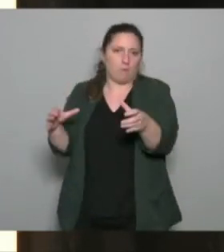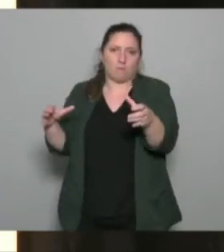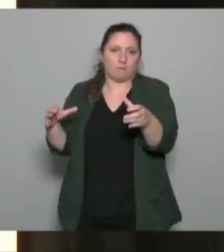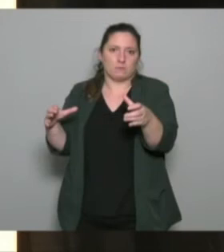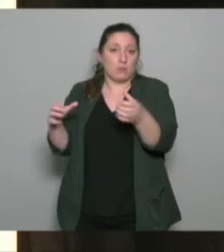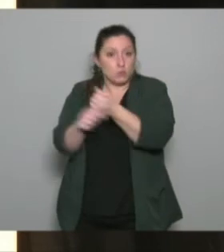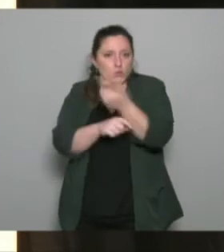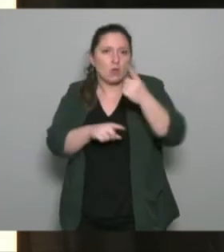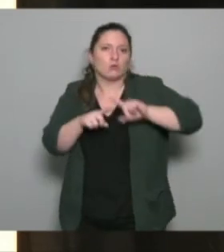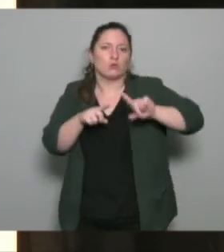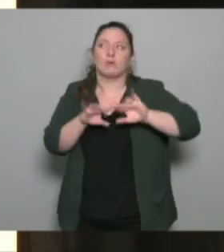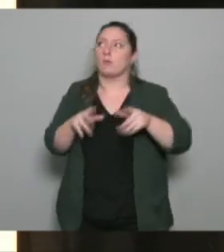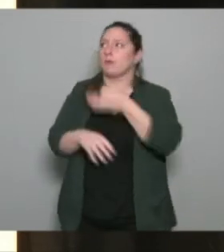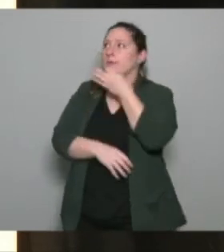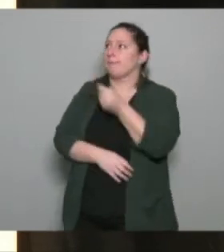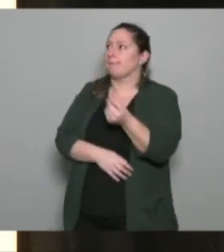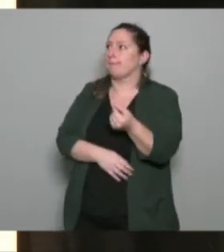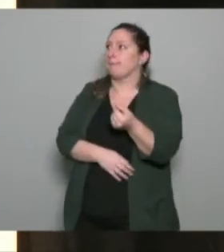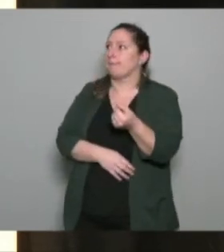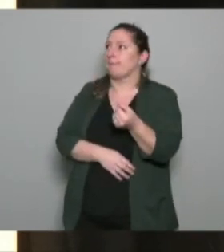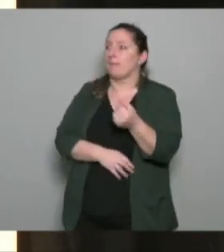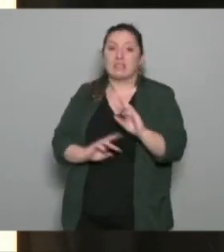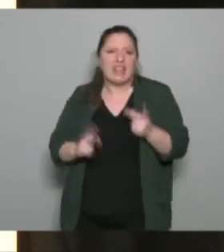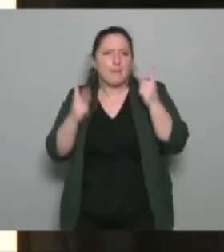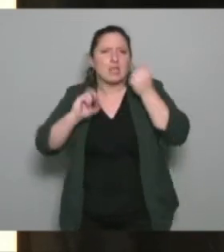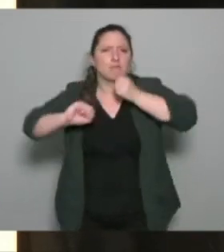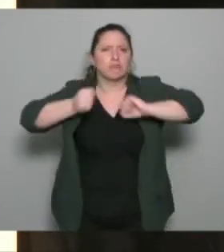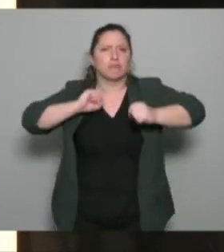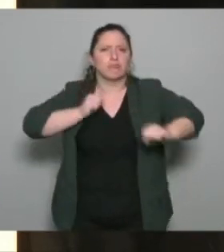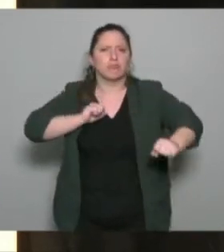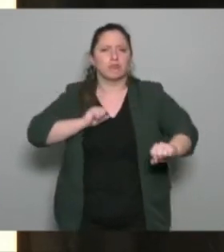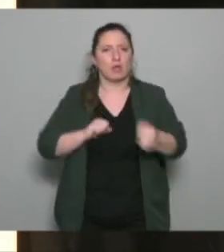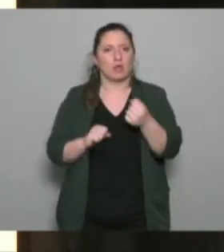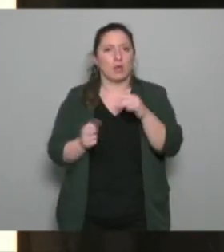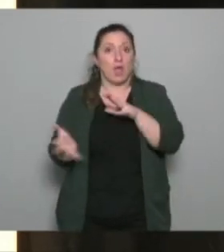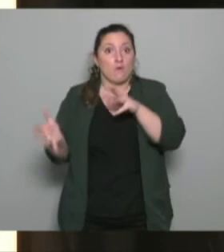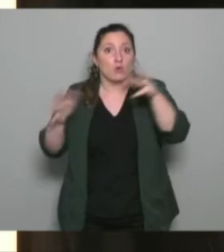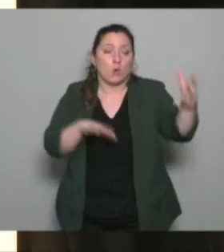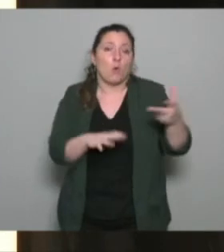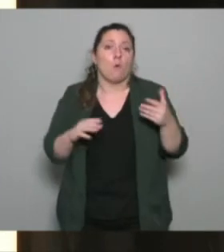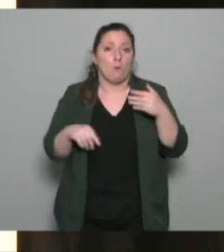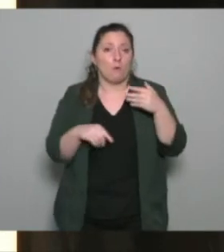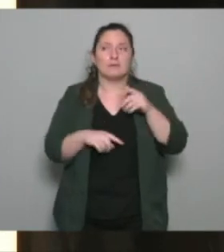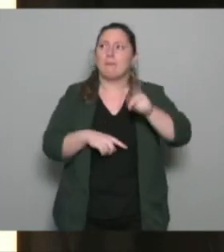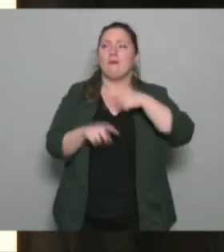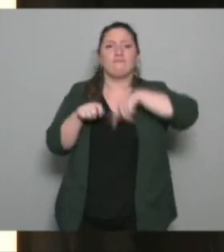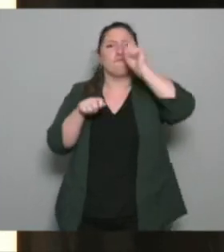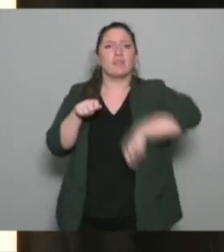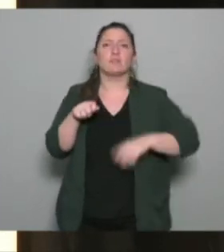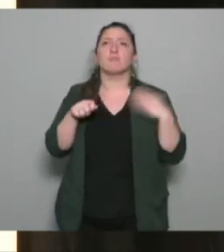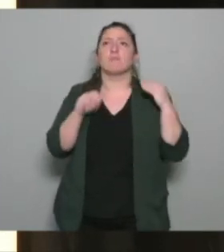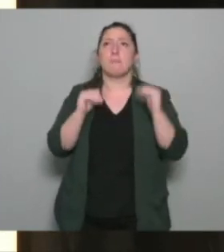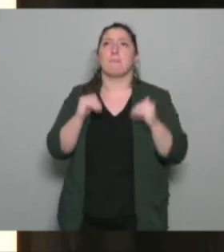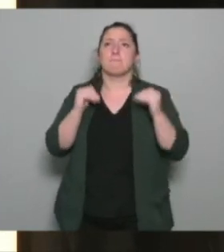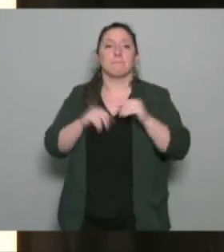ensemble c'est une comment je pourrais dire ça c'est une sorte de dynamique une sorte de dynamique mouvante donc c'est pas quelque chose de figé et donc c'est une